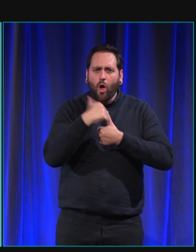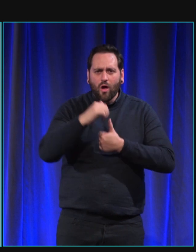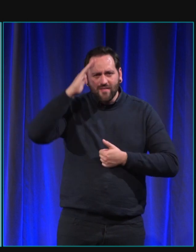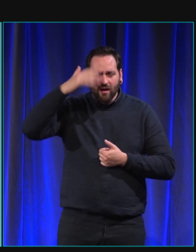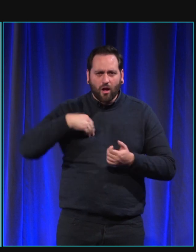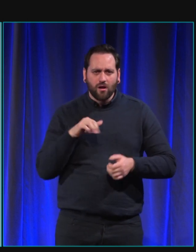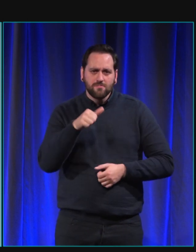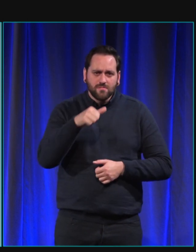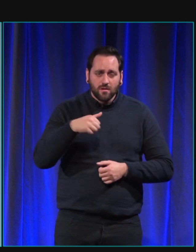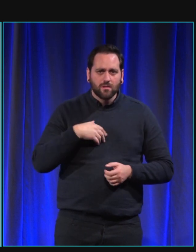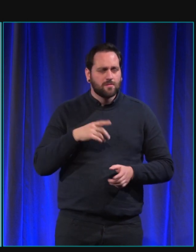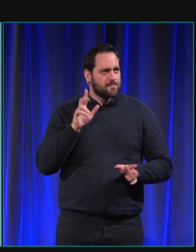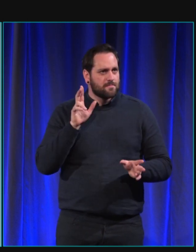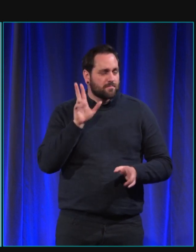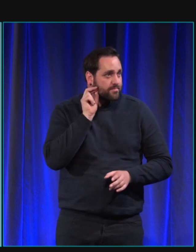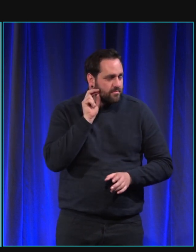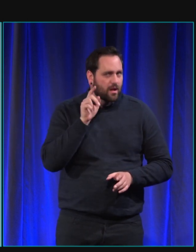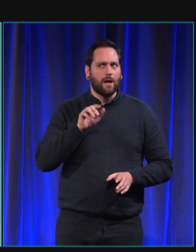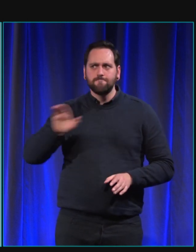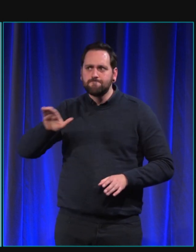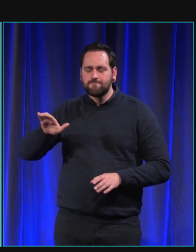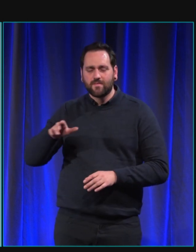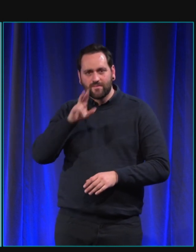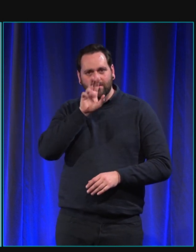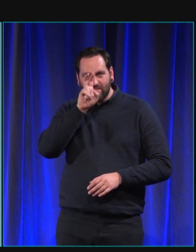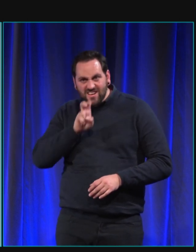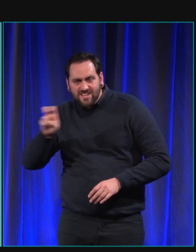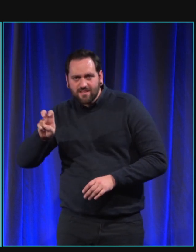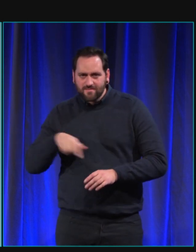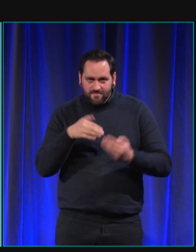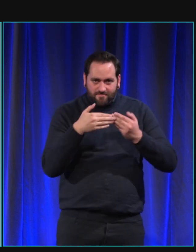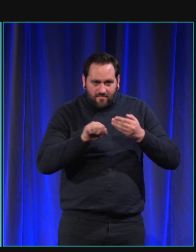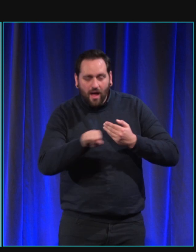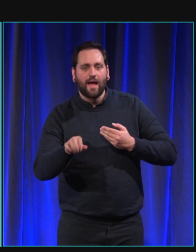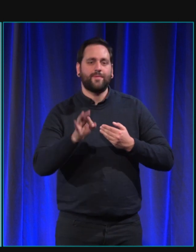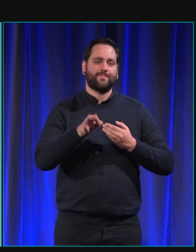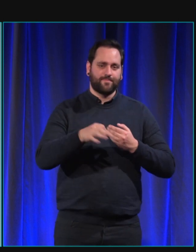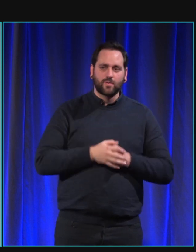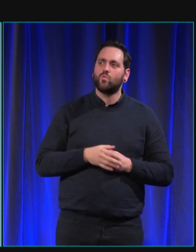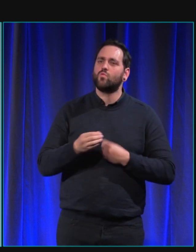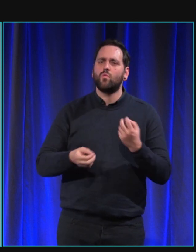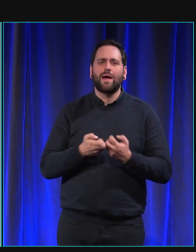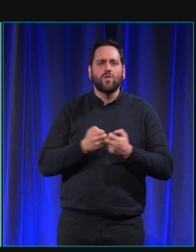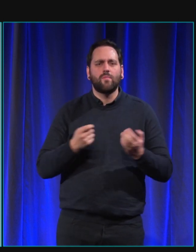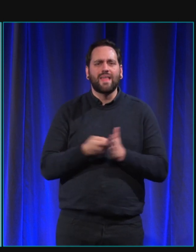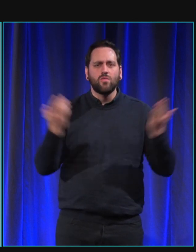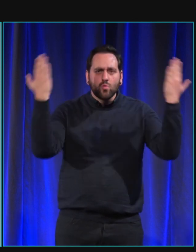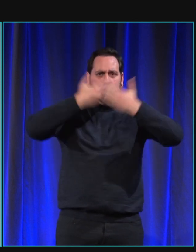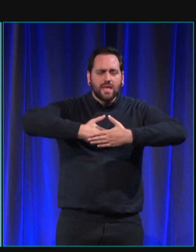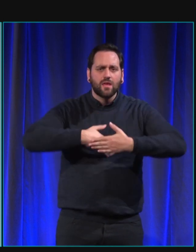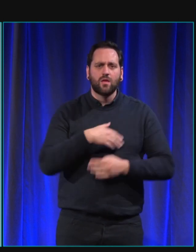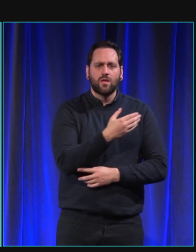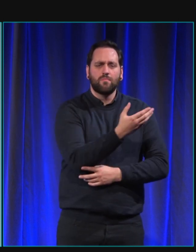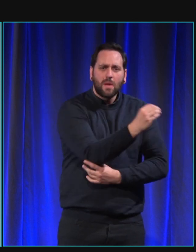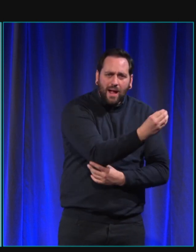emmener jusqu'à la porte d'entrée. Si vous avez un enfant qui pleure, même en pleine nuit, c'est un gros stress pour les personnes de ne